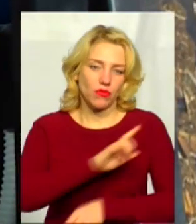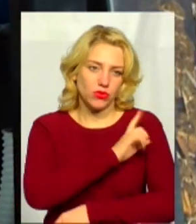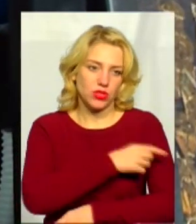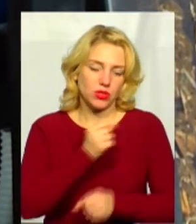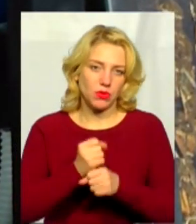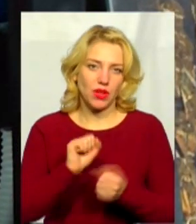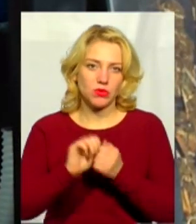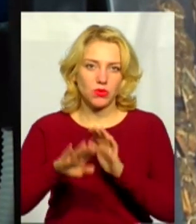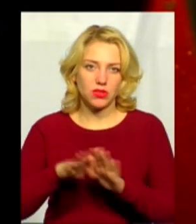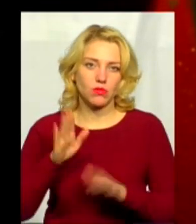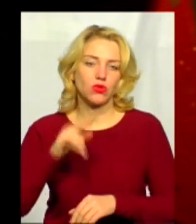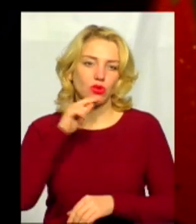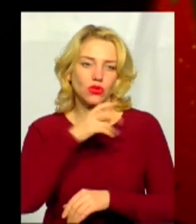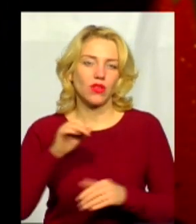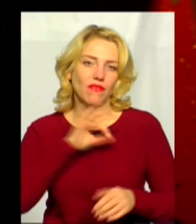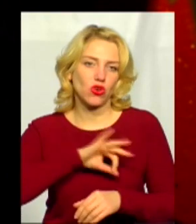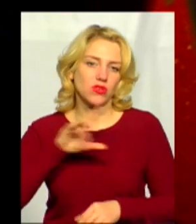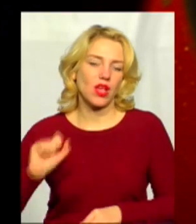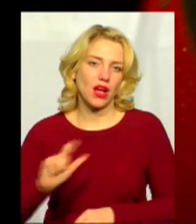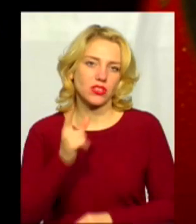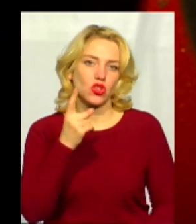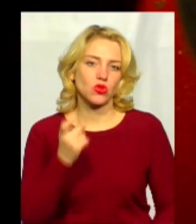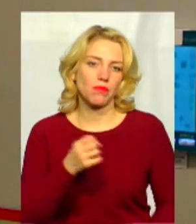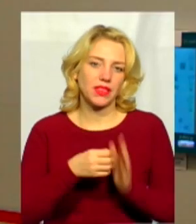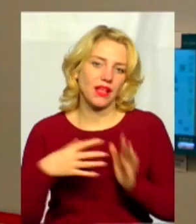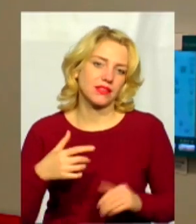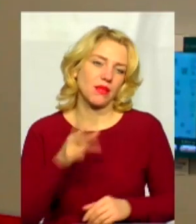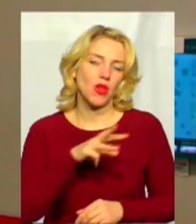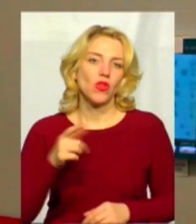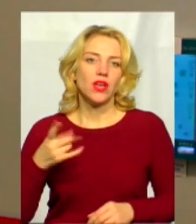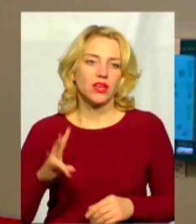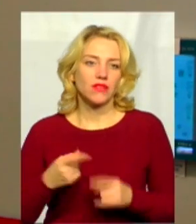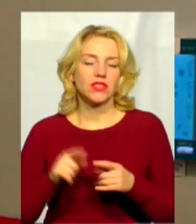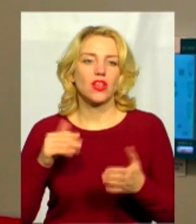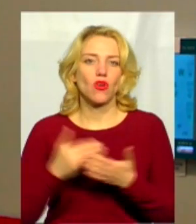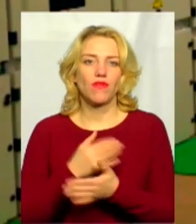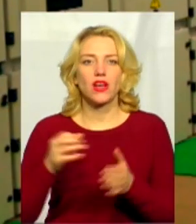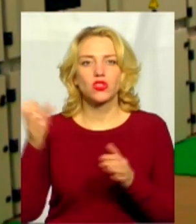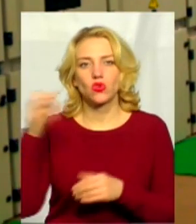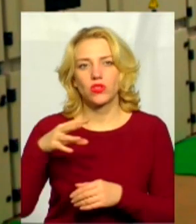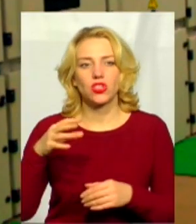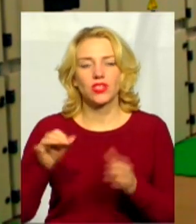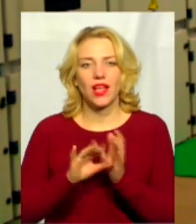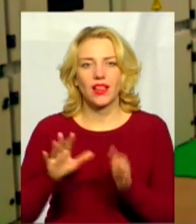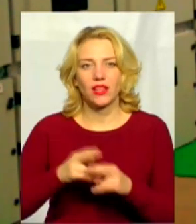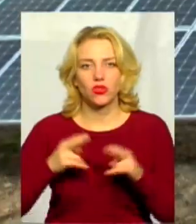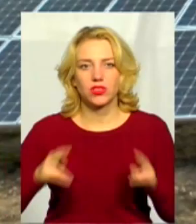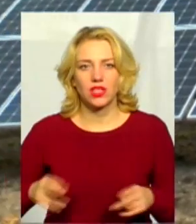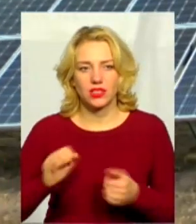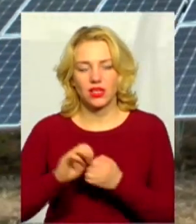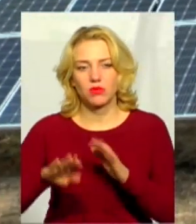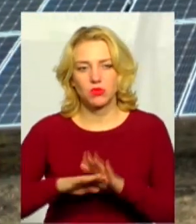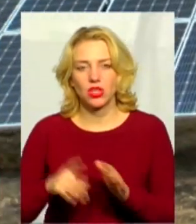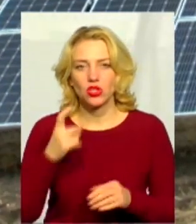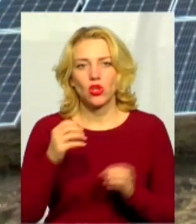економити на використанні газу 115 мільйонів гривень щорічно. Це нова сонячна електростанція Кам'янець-Подільська. Її площа 110